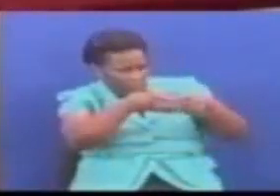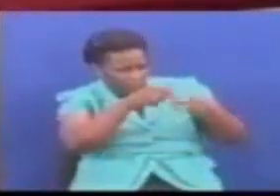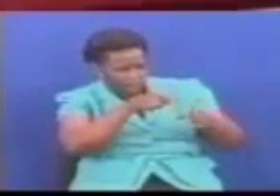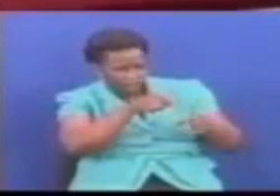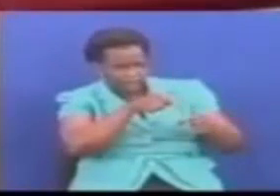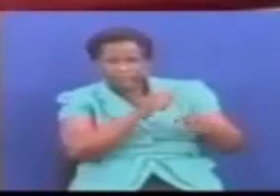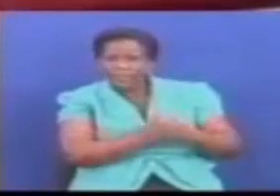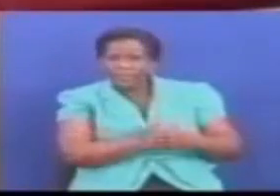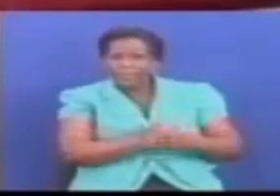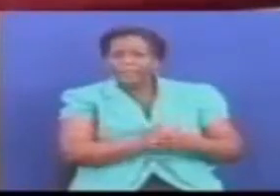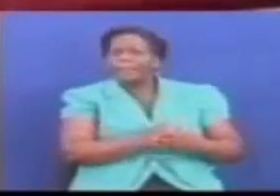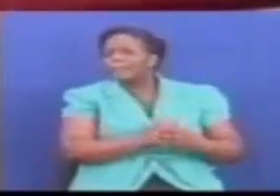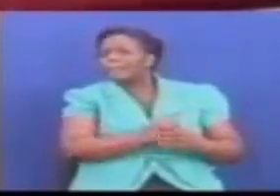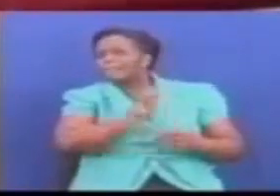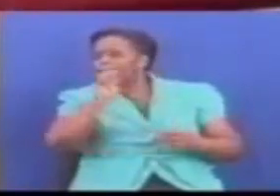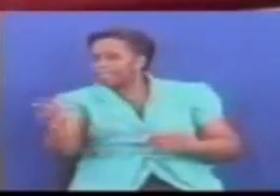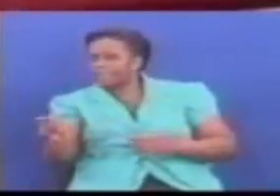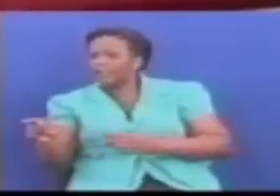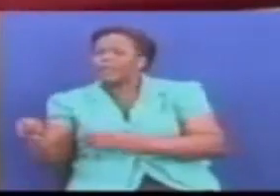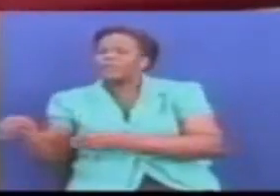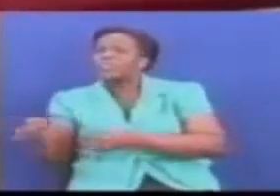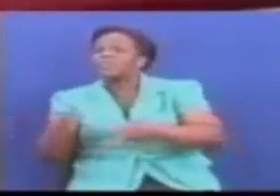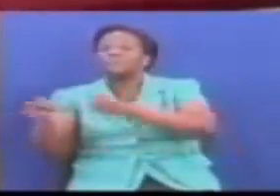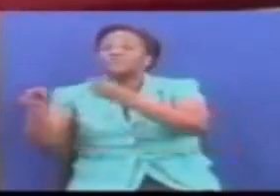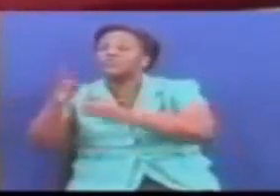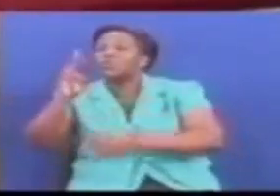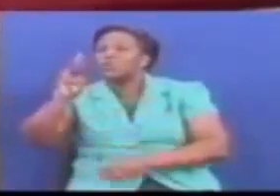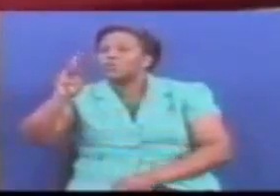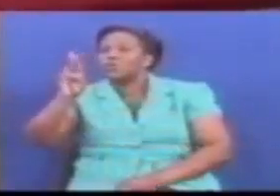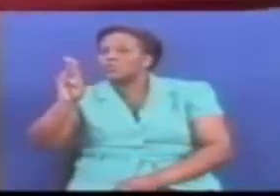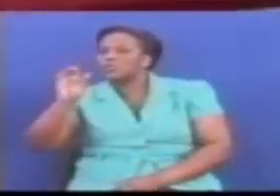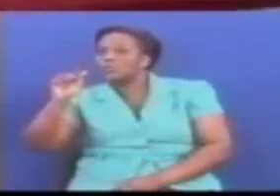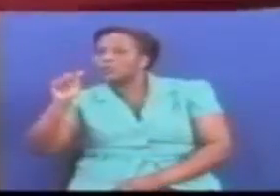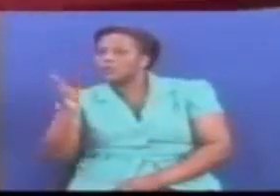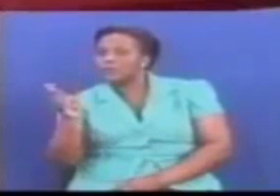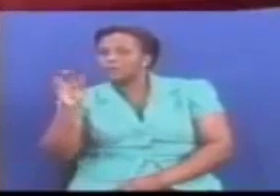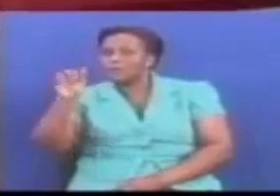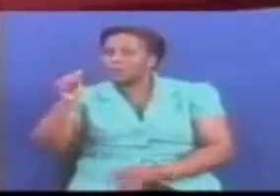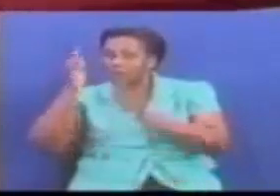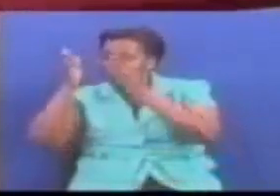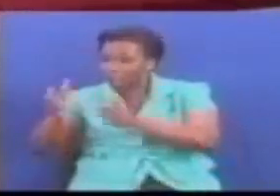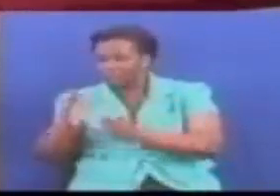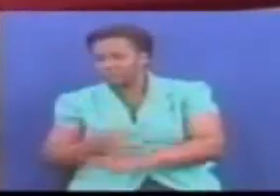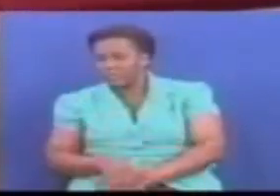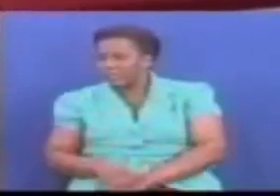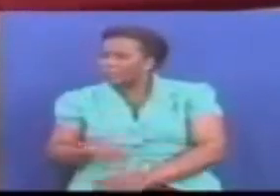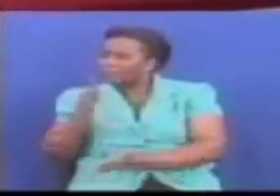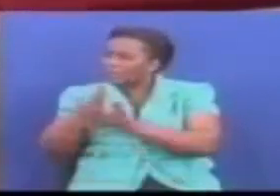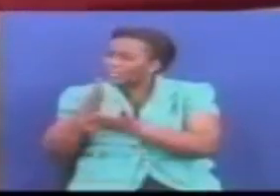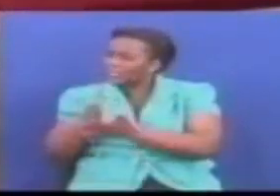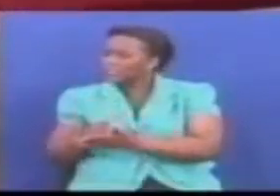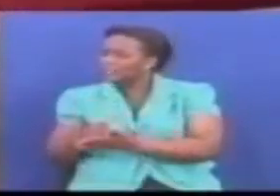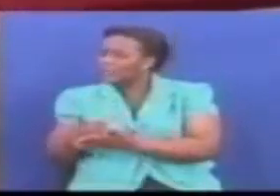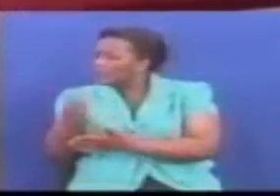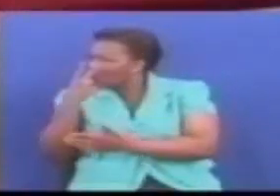kwa inye great ruaha Ambako wadukua naribu vya nzo vya maji Wakaenda kuwakikisha kwamba Wanafanya usimemizi na kutuwa mefunza